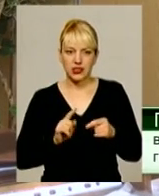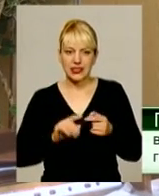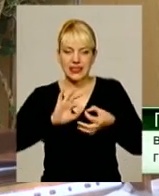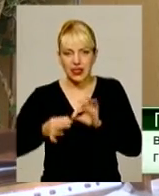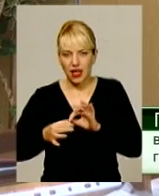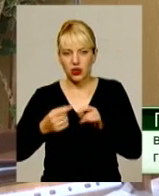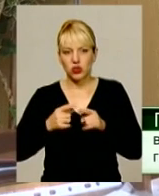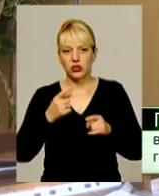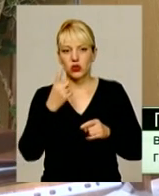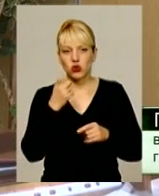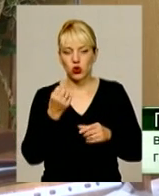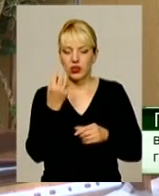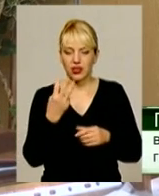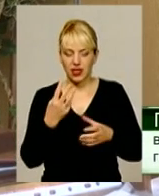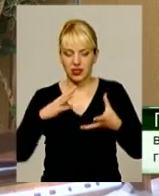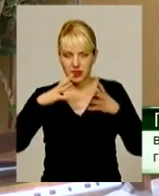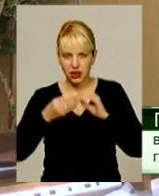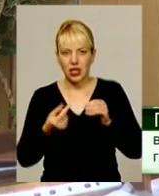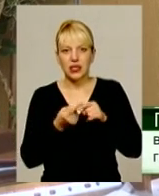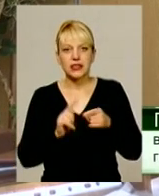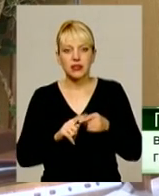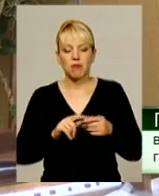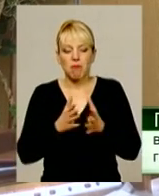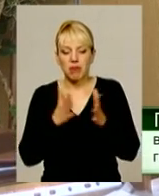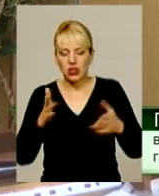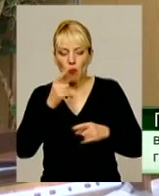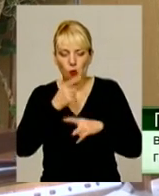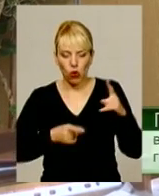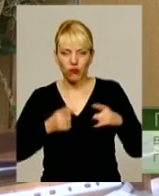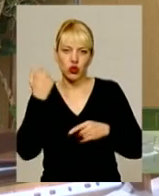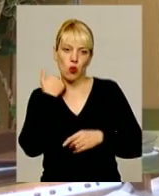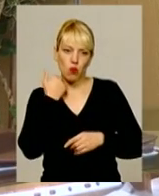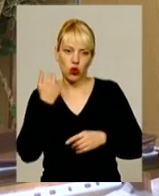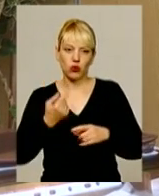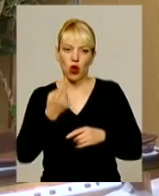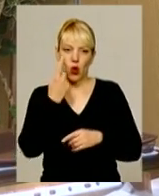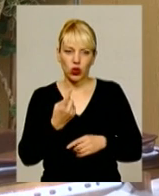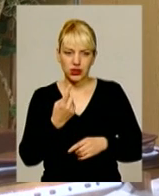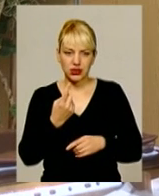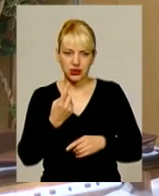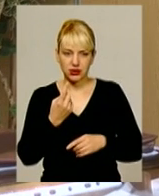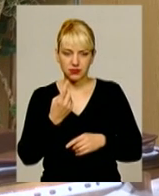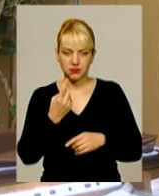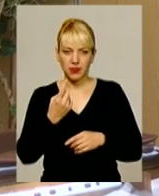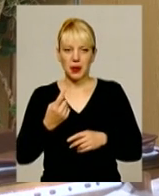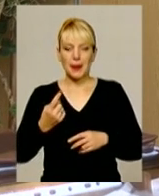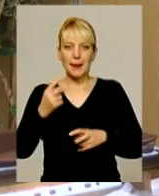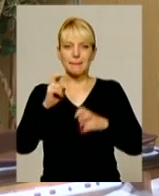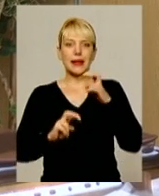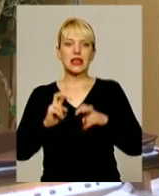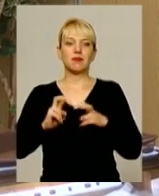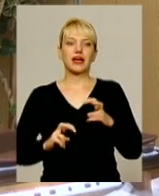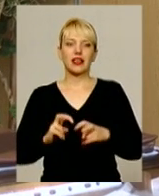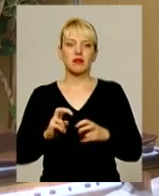113 мільйонів. Більше половини боргу один підприємець,